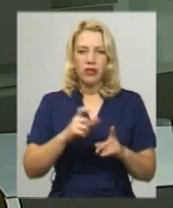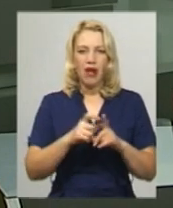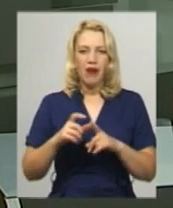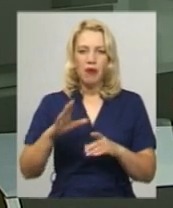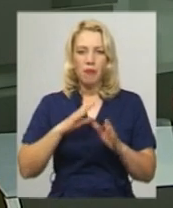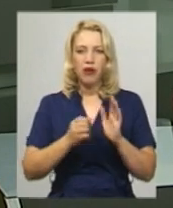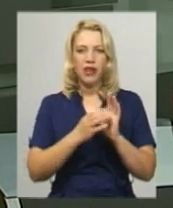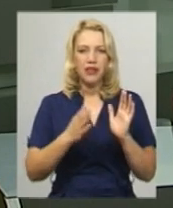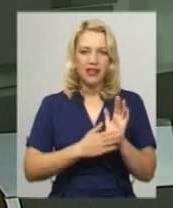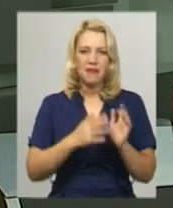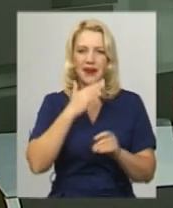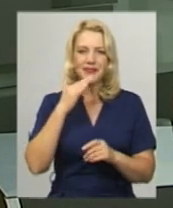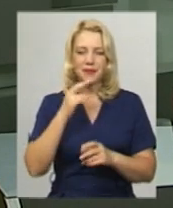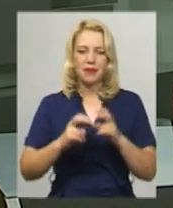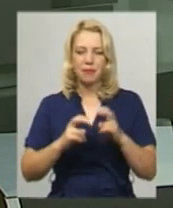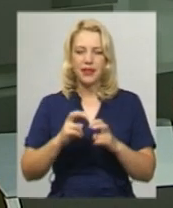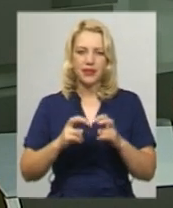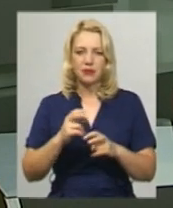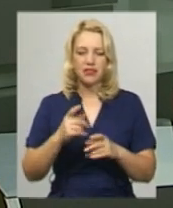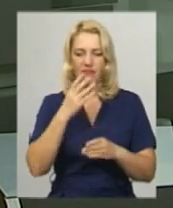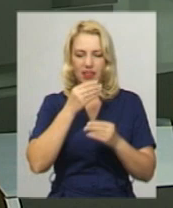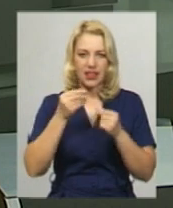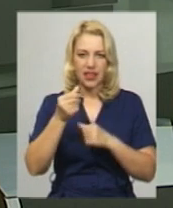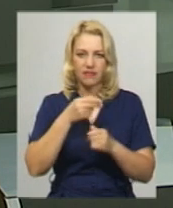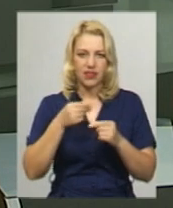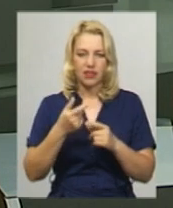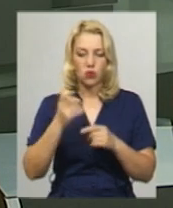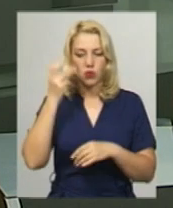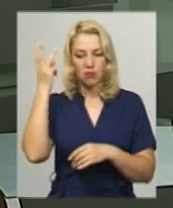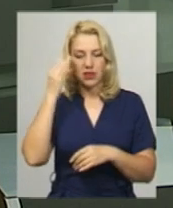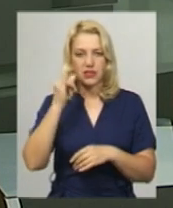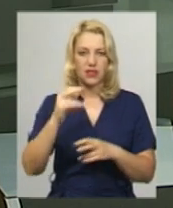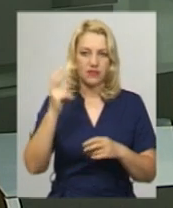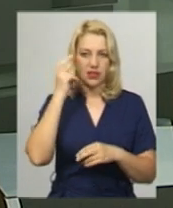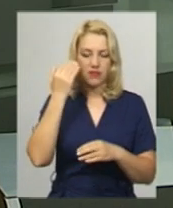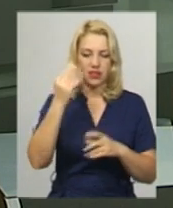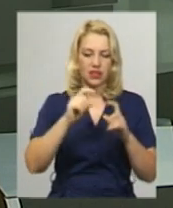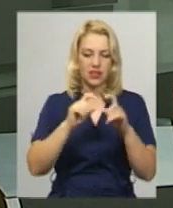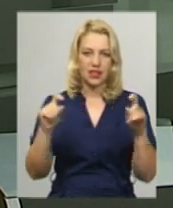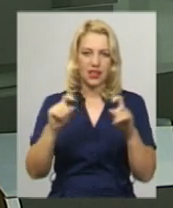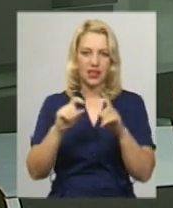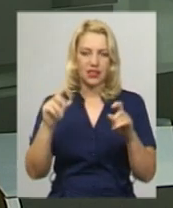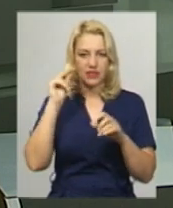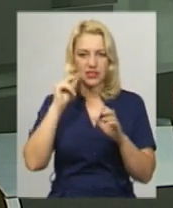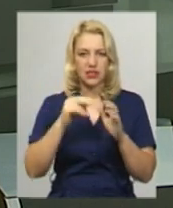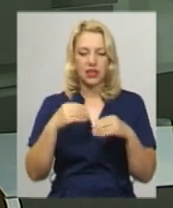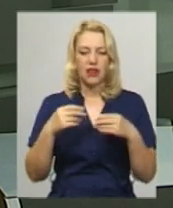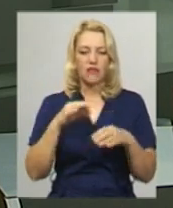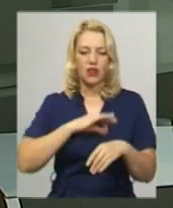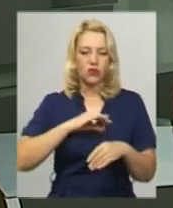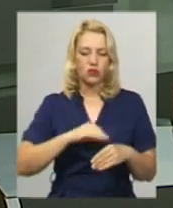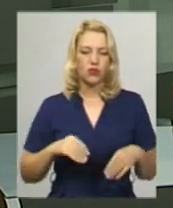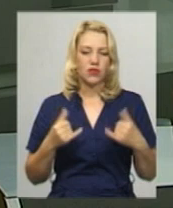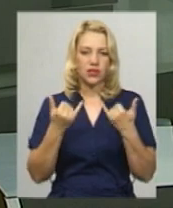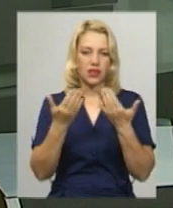зареєстровано низку підприємств з ознаками фіктивності у Хмельницькому та Києві. Їхні реквізити використовувалися для надання безтоварних